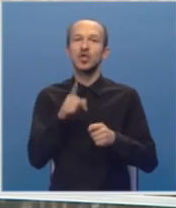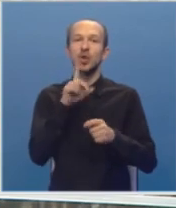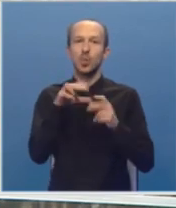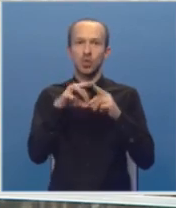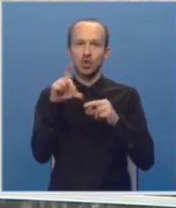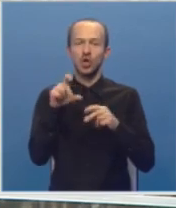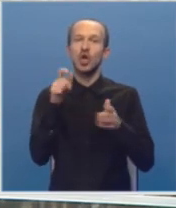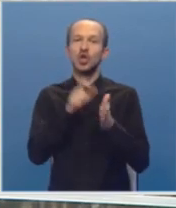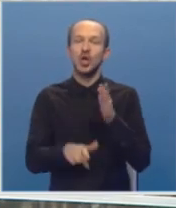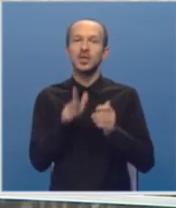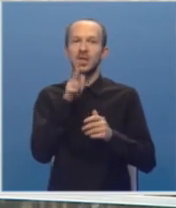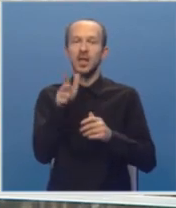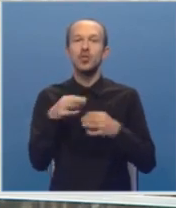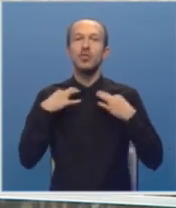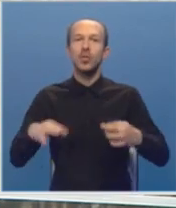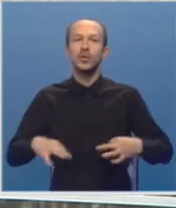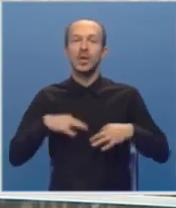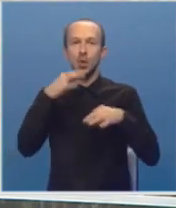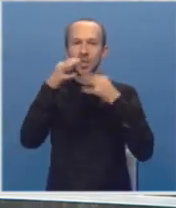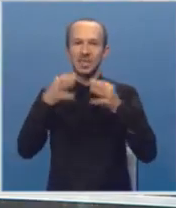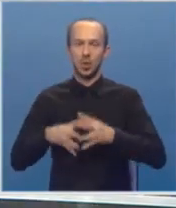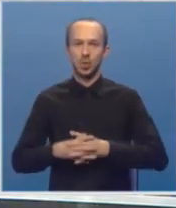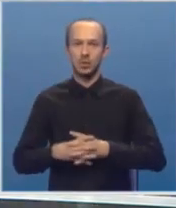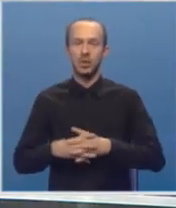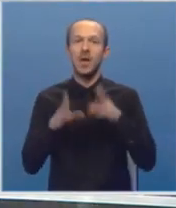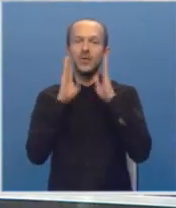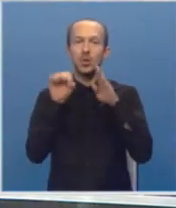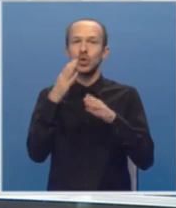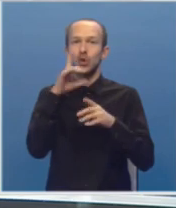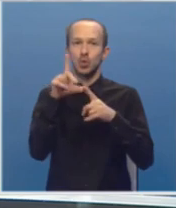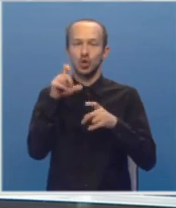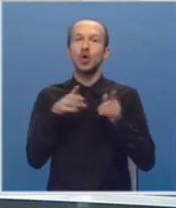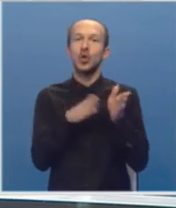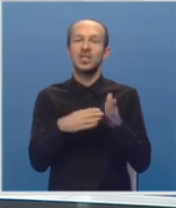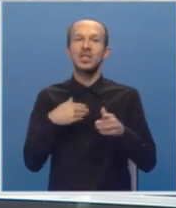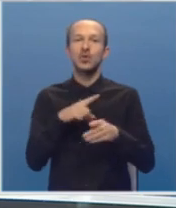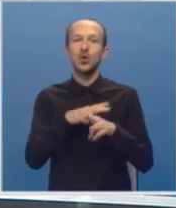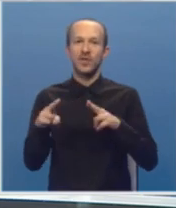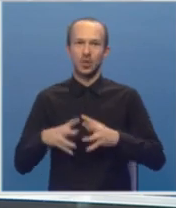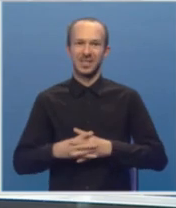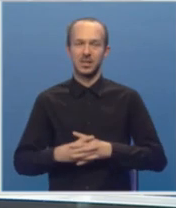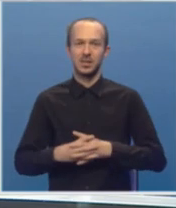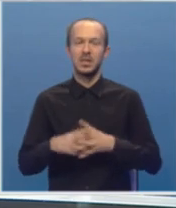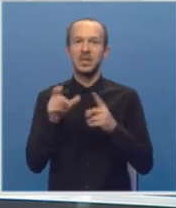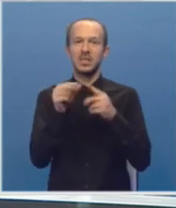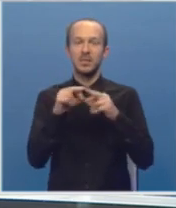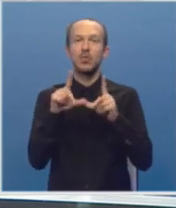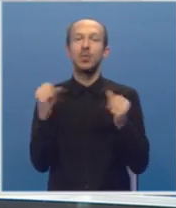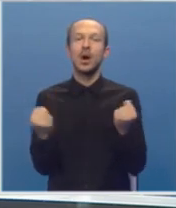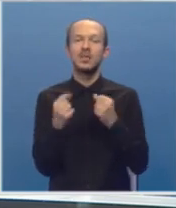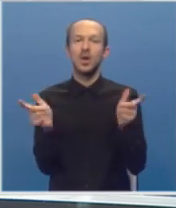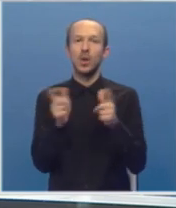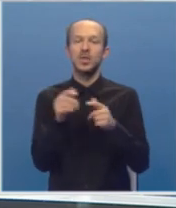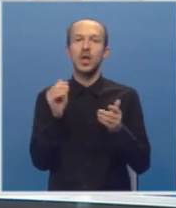je Lučić član, zahtjevaju profesionalnu istragu. Vjeruju da će Lučiću dokazati svoju nevinost. SIPA je u ovoj akciji